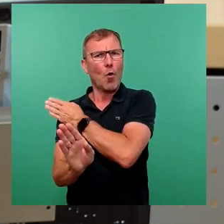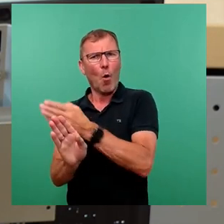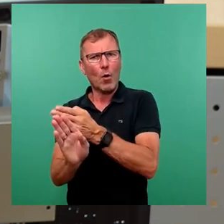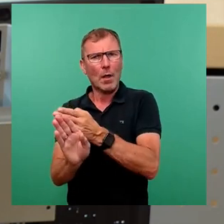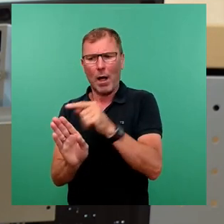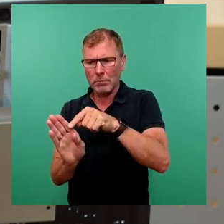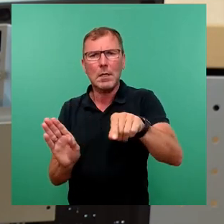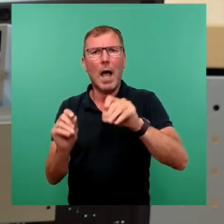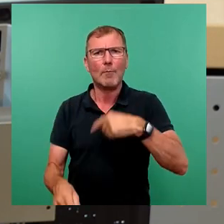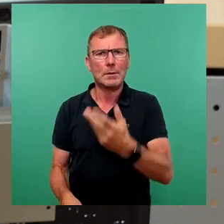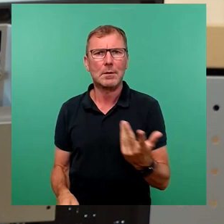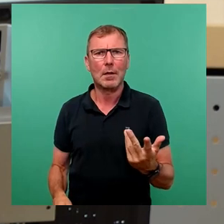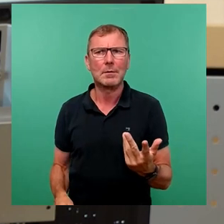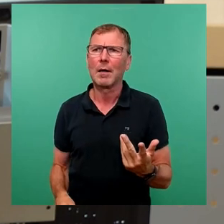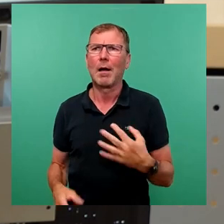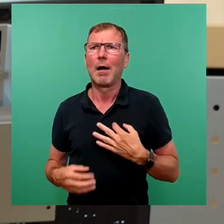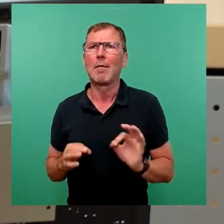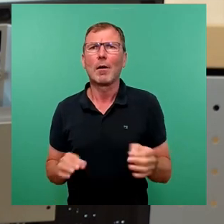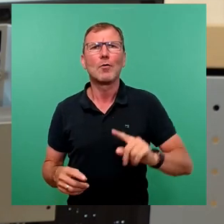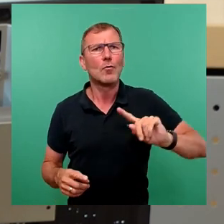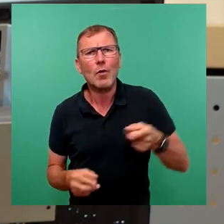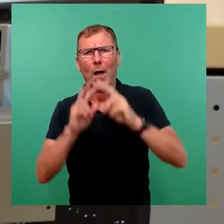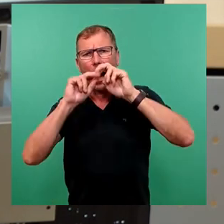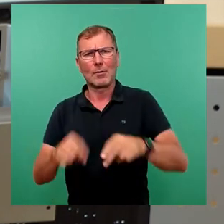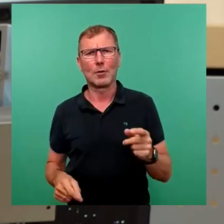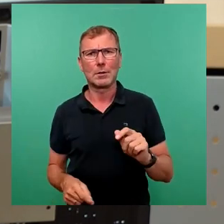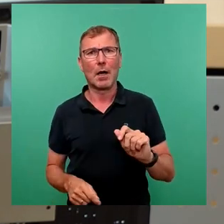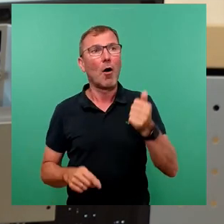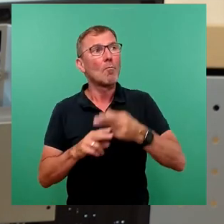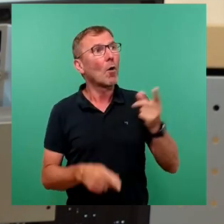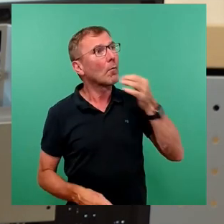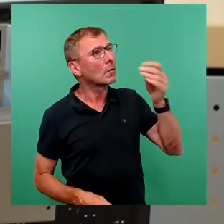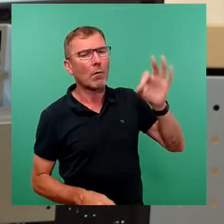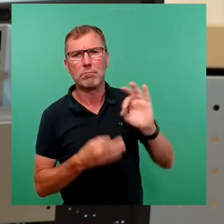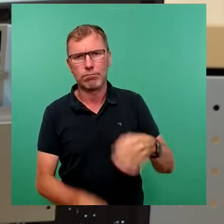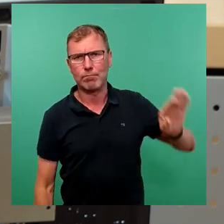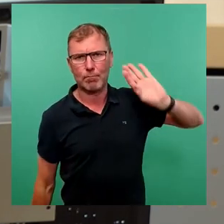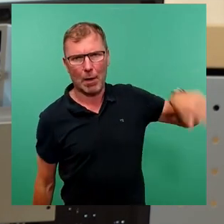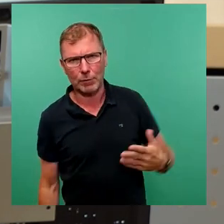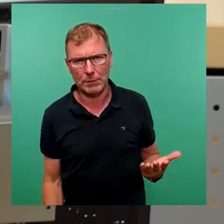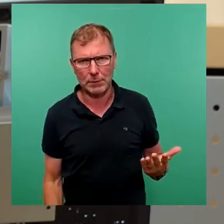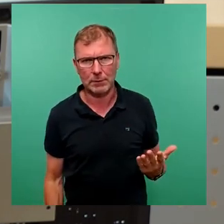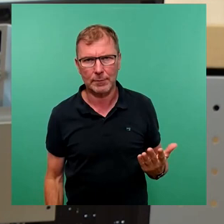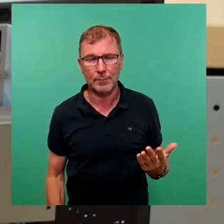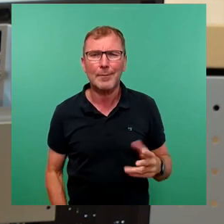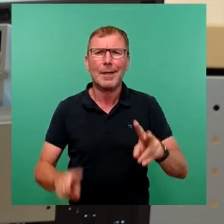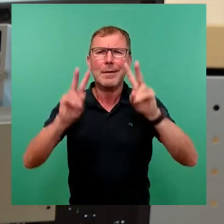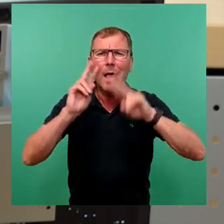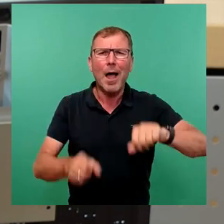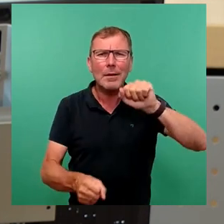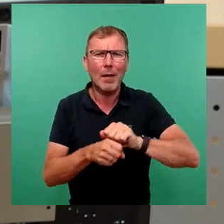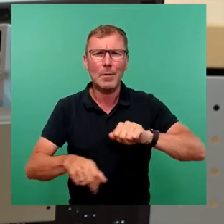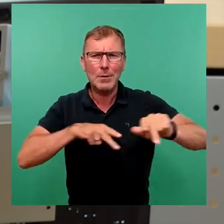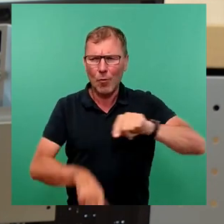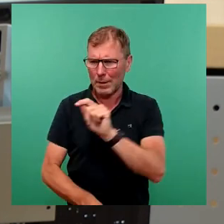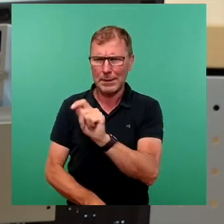wurden. Es braucht nicht noch eine weitere Analyse und den Oberbürgermeister brauchen wir schon gar nicht fragen. Die zumeist ehrenamtlichen Organisatoren